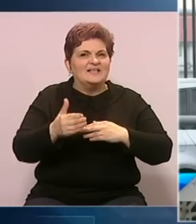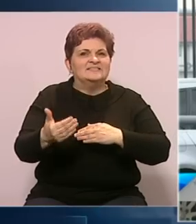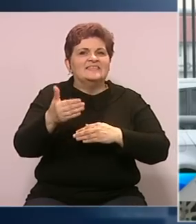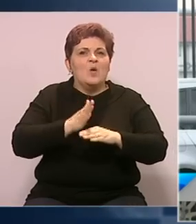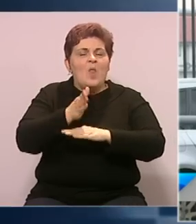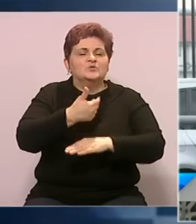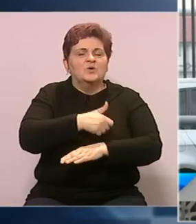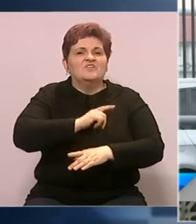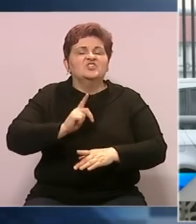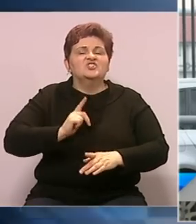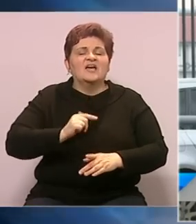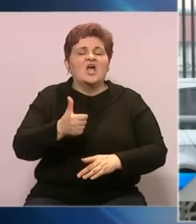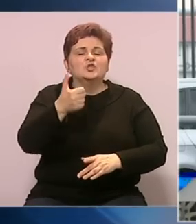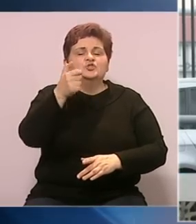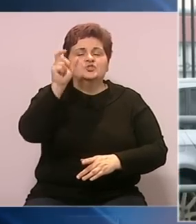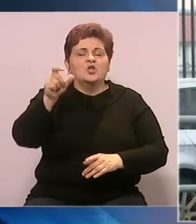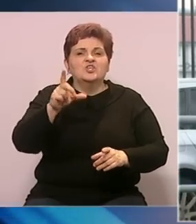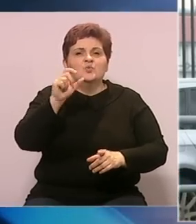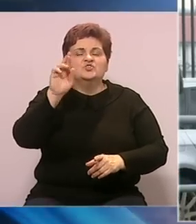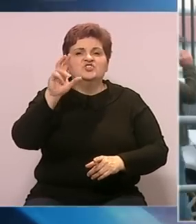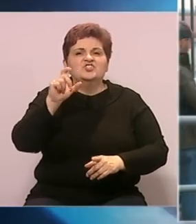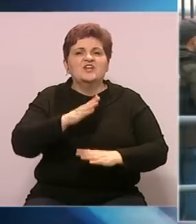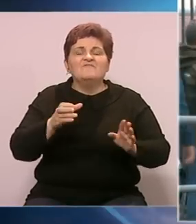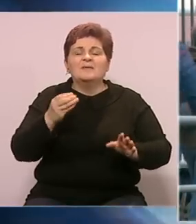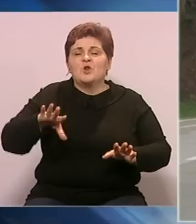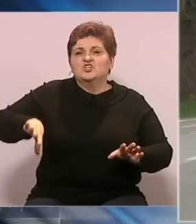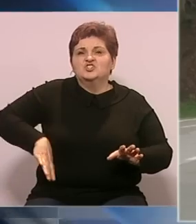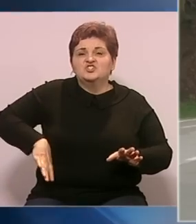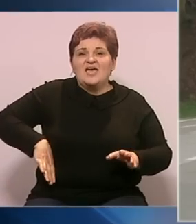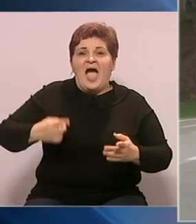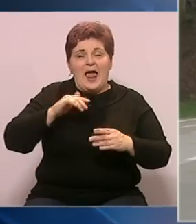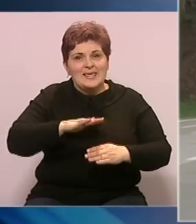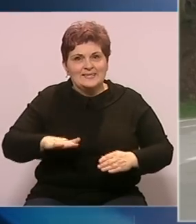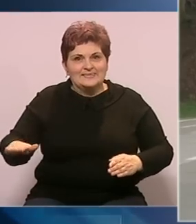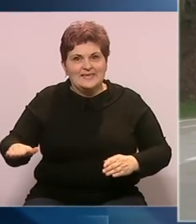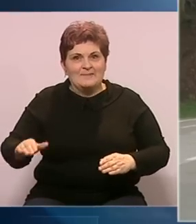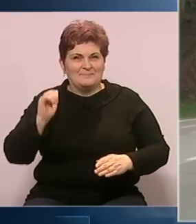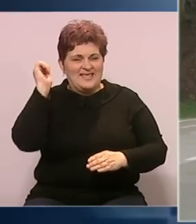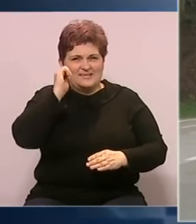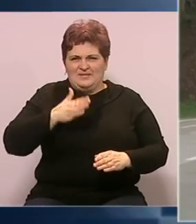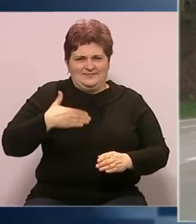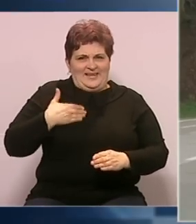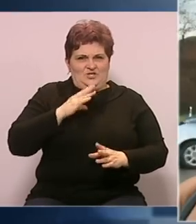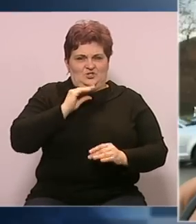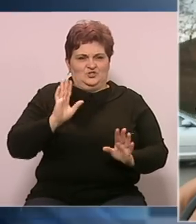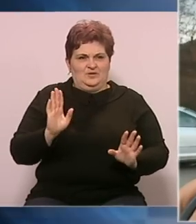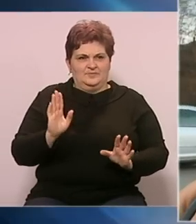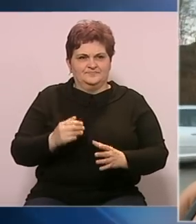Hrvatsku čeka gotovo stotinu Čečena, među koji ima veliki broj žena, ali i djece. Pred kamere rijetko ko želi.